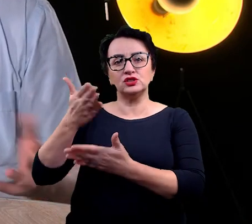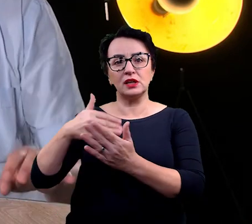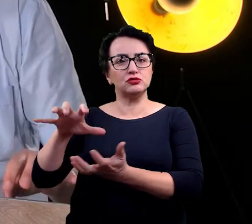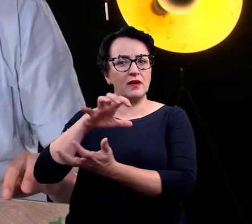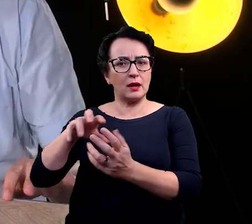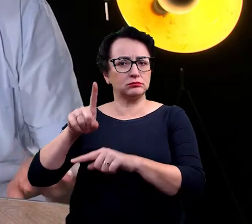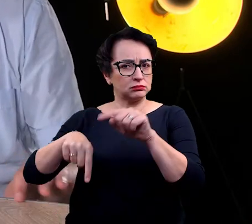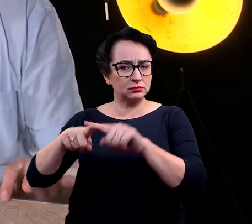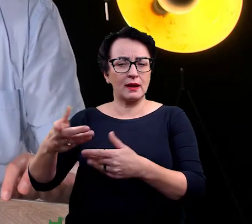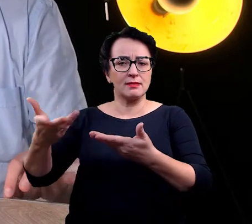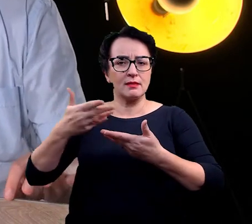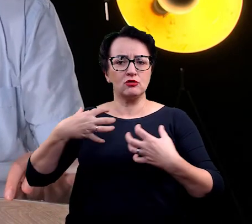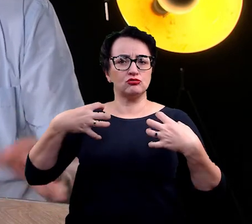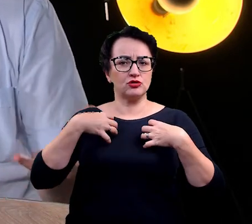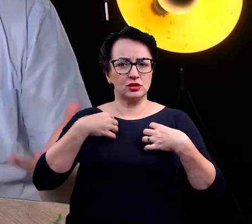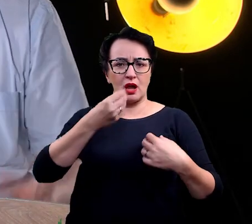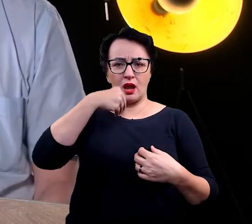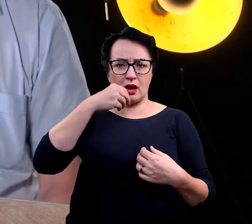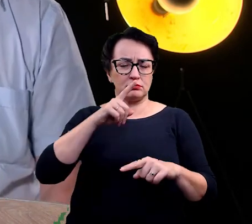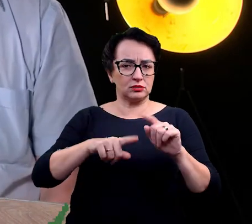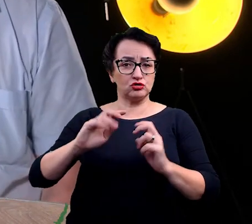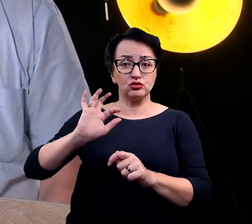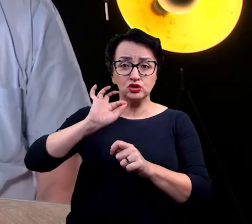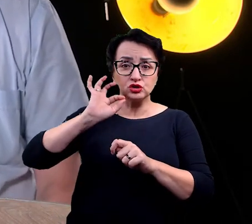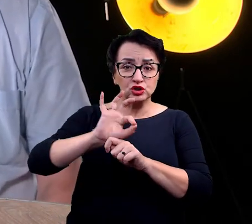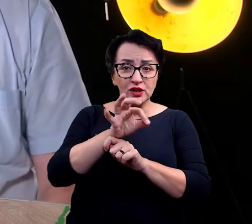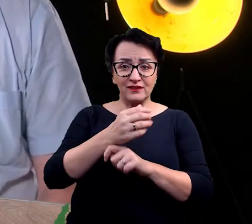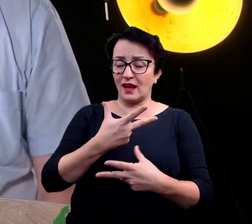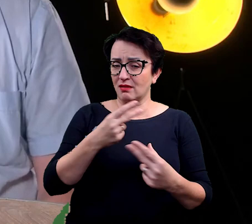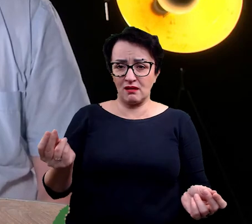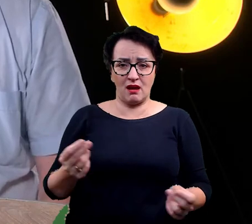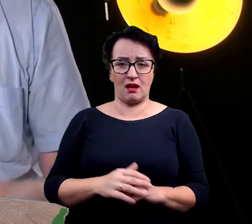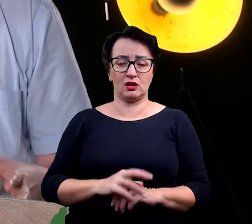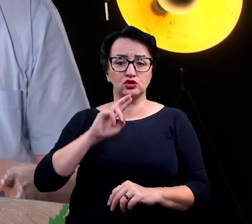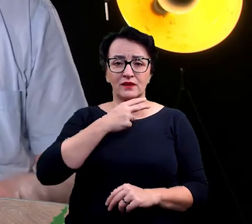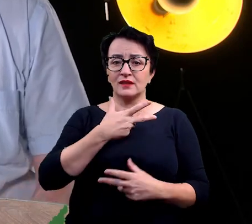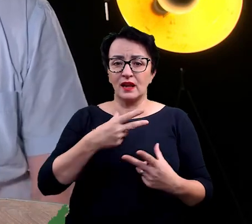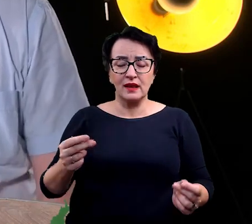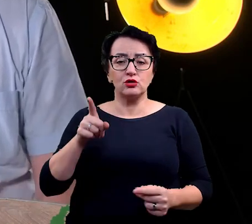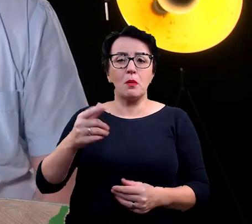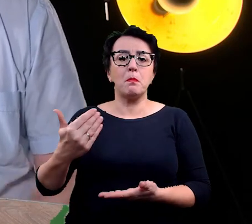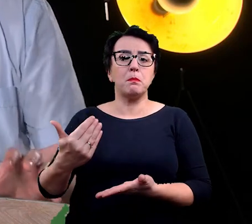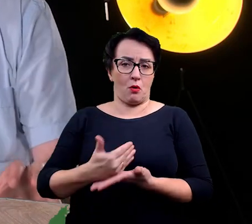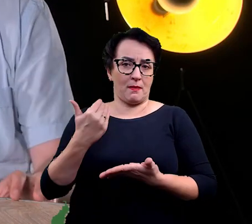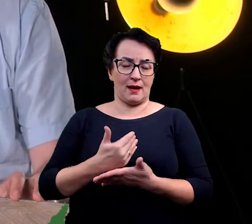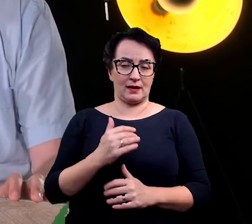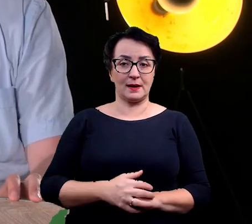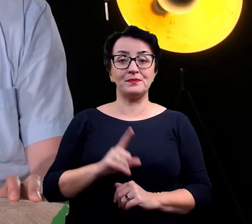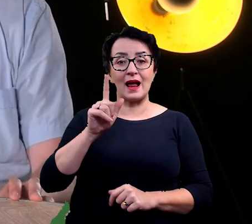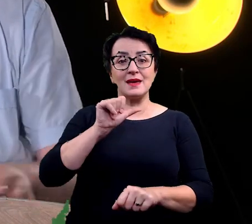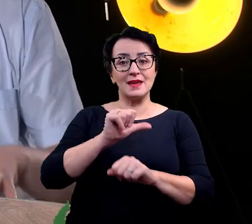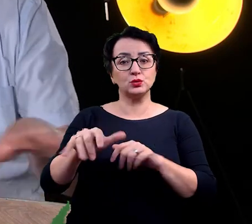One pozwalają nam żyć, one nie robią nam żadnej krzywdy, one nam pomagają. Natomiast jest wiele przypadków takich roślin, które